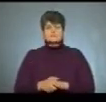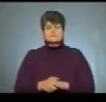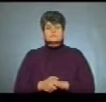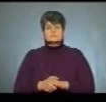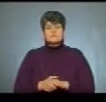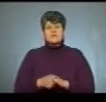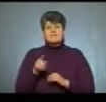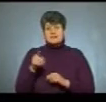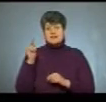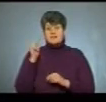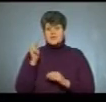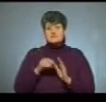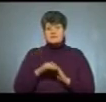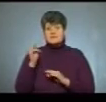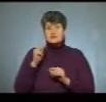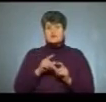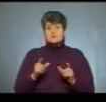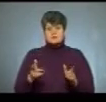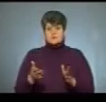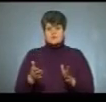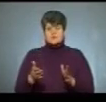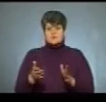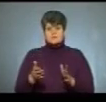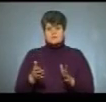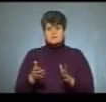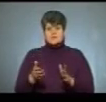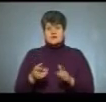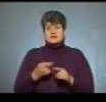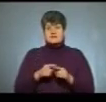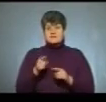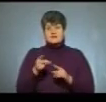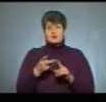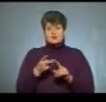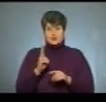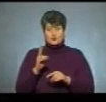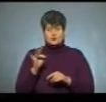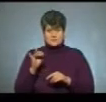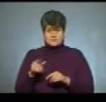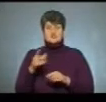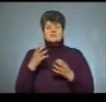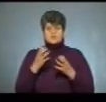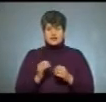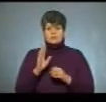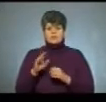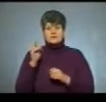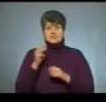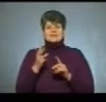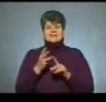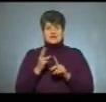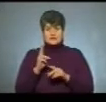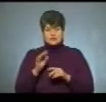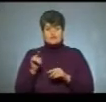Ну, він навчається в вищому навчальному закладі. Це він другокурсник. Він ще буде третій курс навчатися в коледжі, і тоді він його